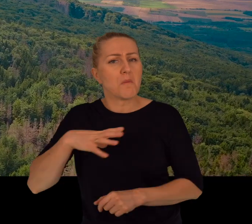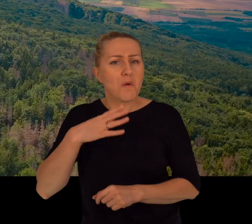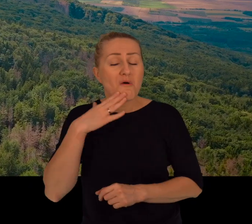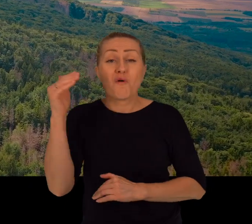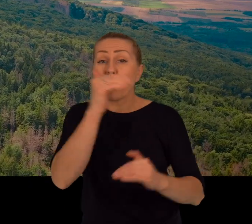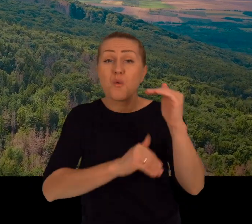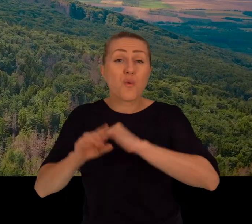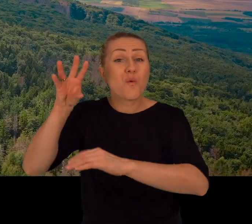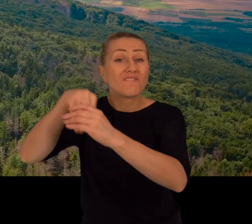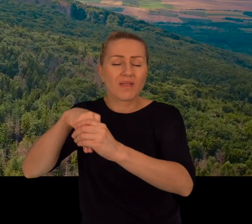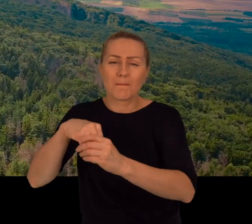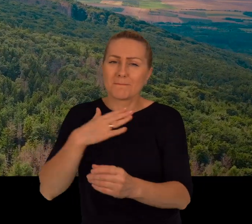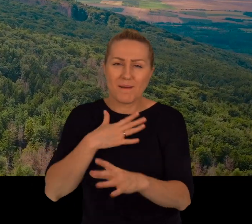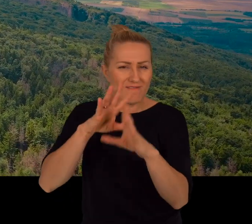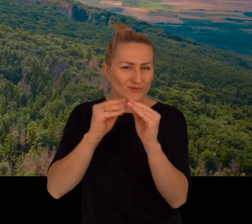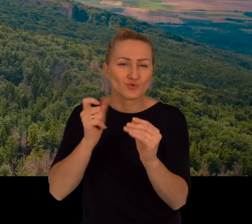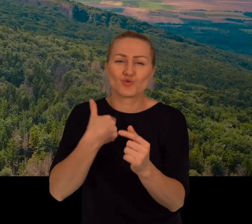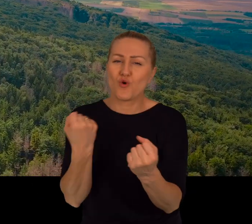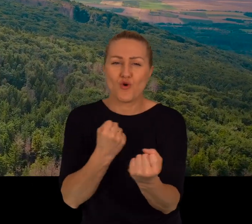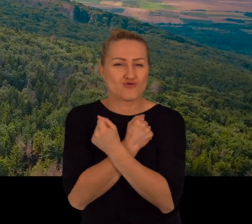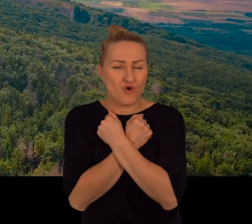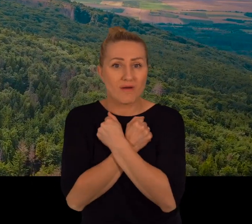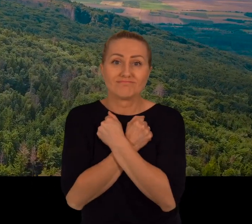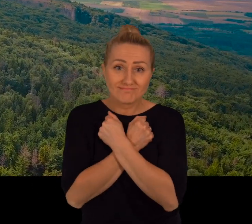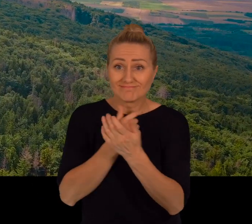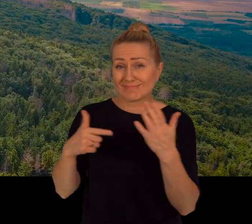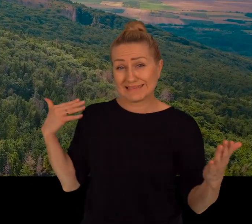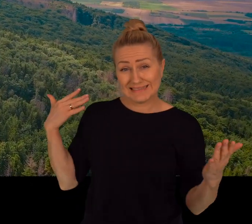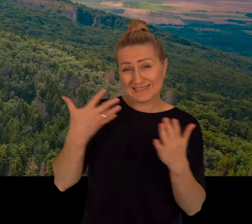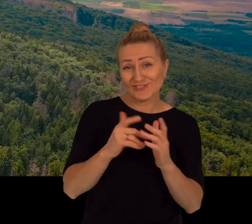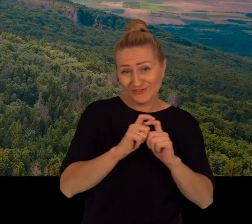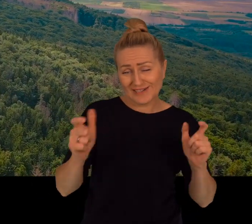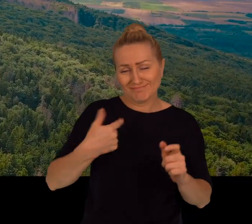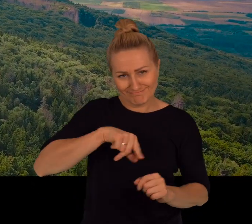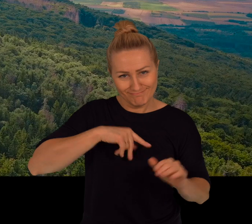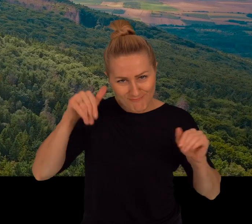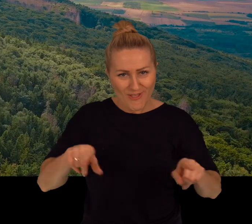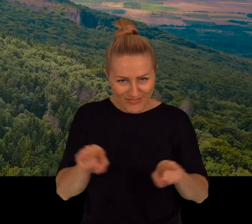Niektórzy mówią, że w górach jest wszystko to, co kocham. Od dłuższego czasu my też możemy tak powiedzieć.